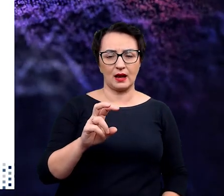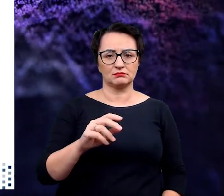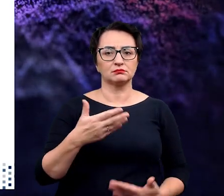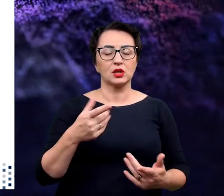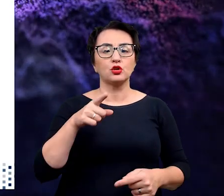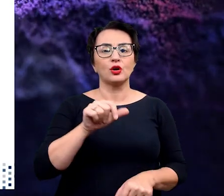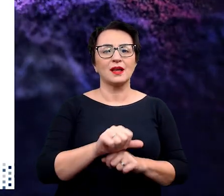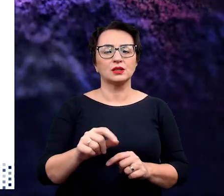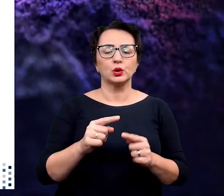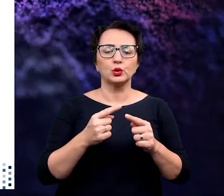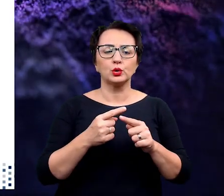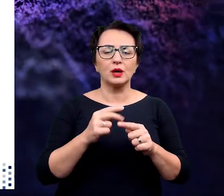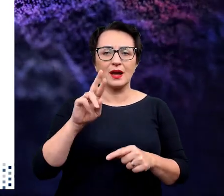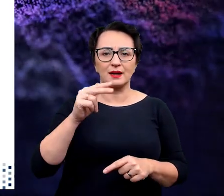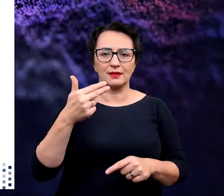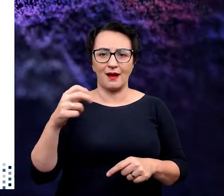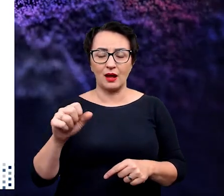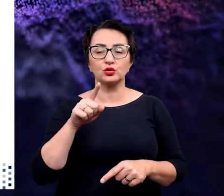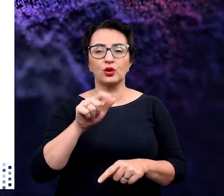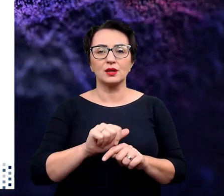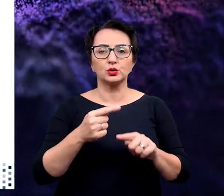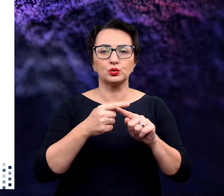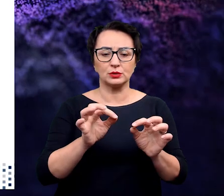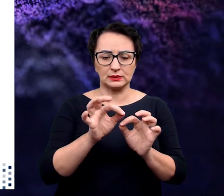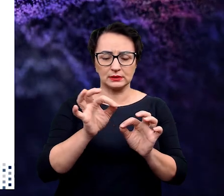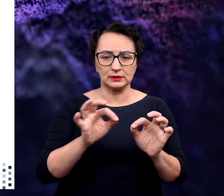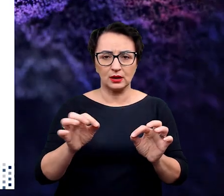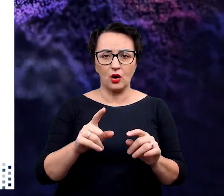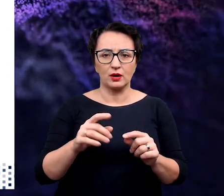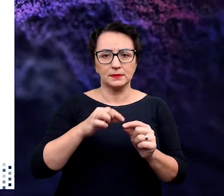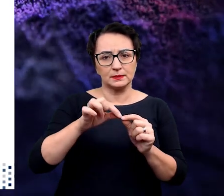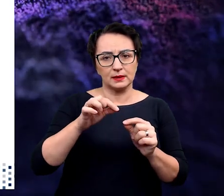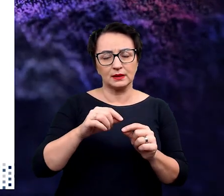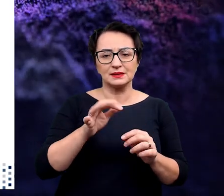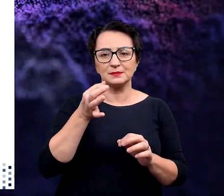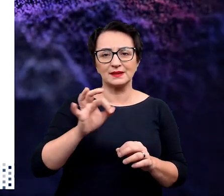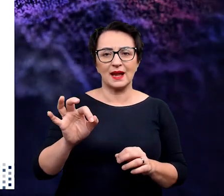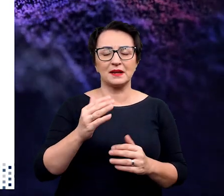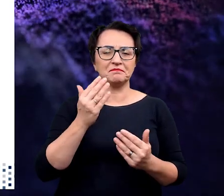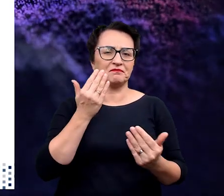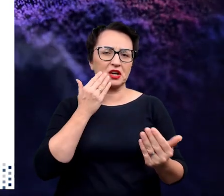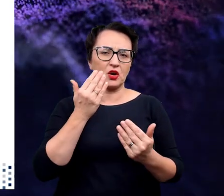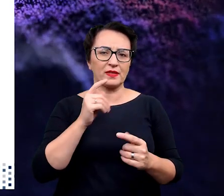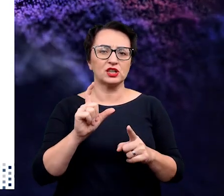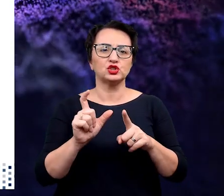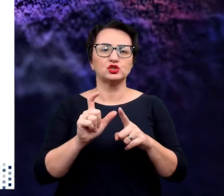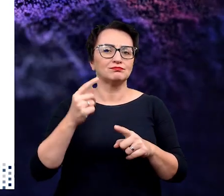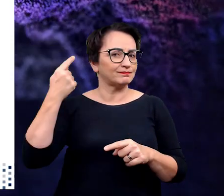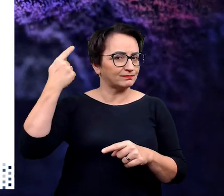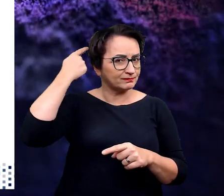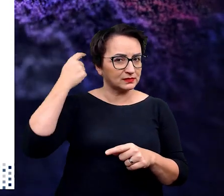SHRNA, czyli krótkich dwuniciowych fragmentów RNA, które są zwinięte w taką strukturę